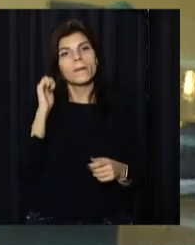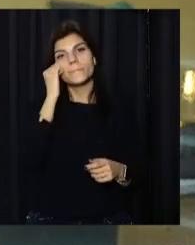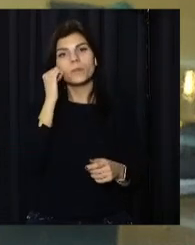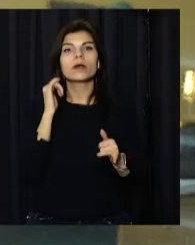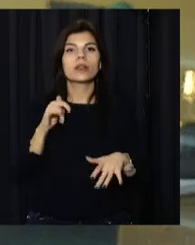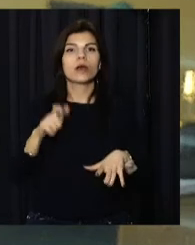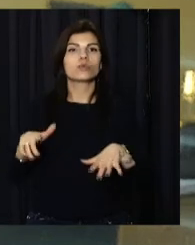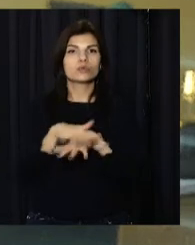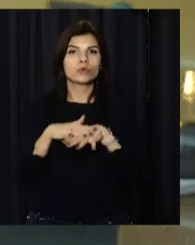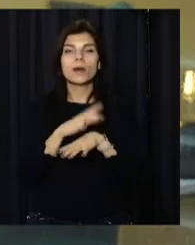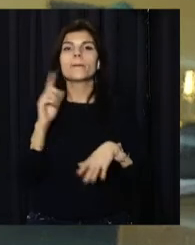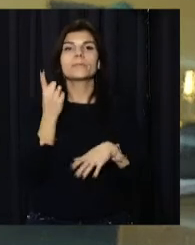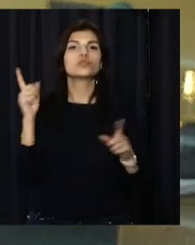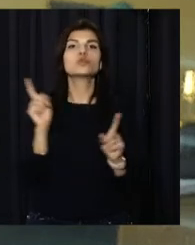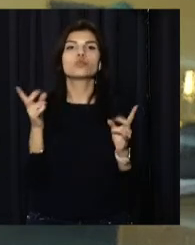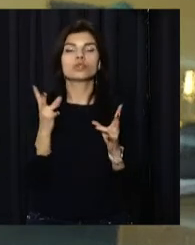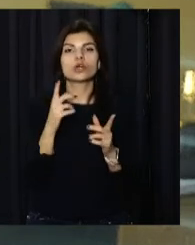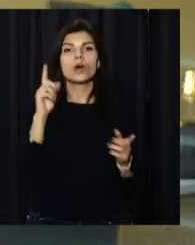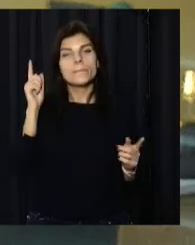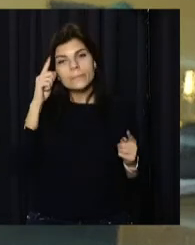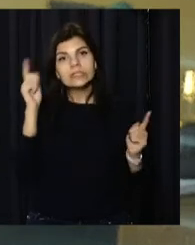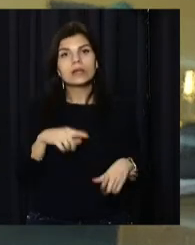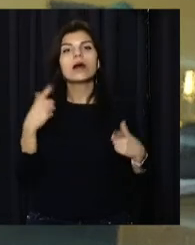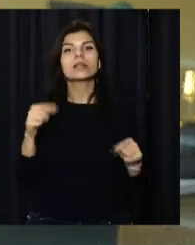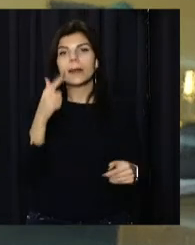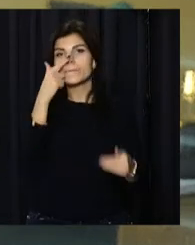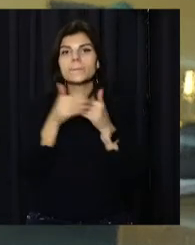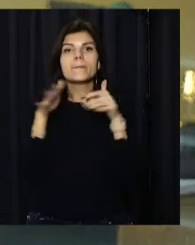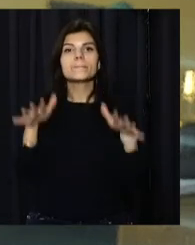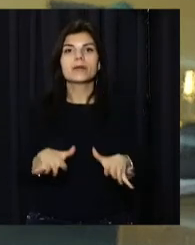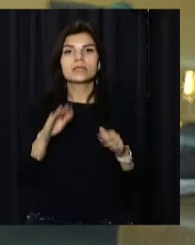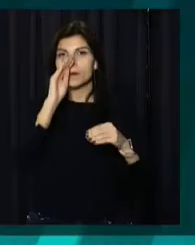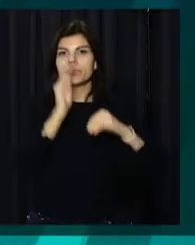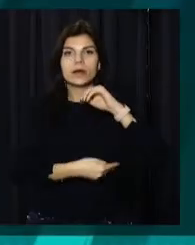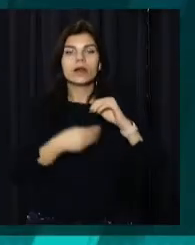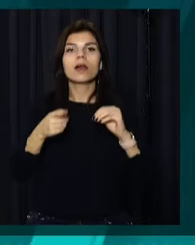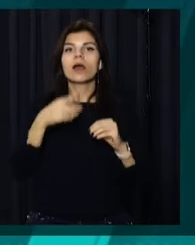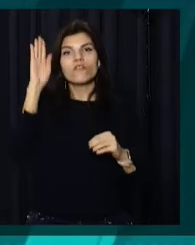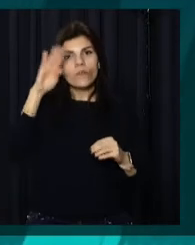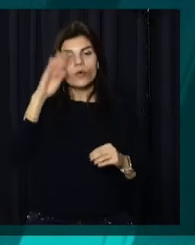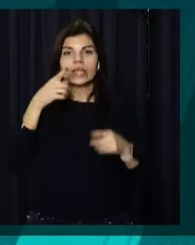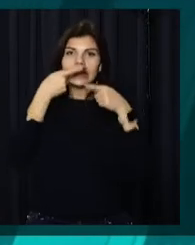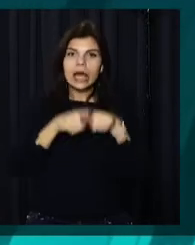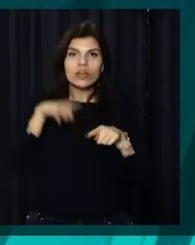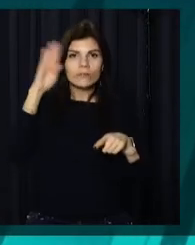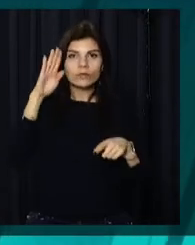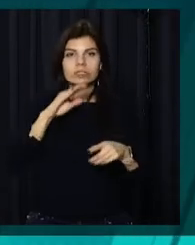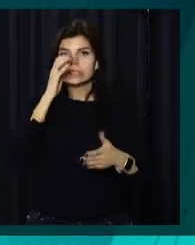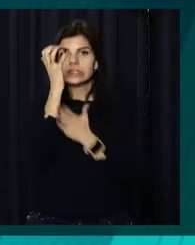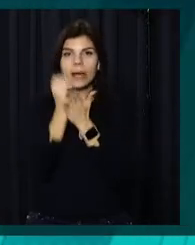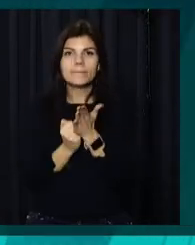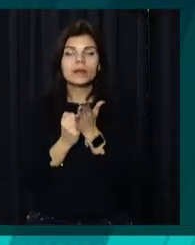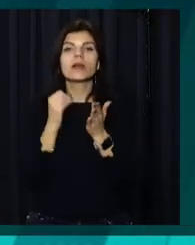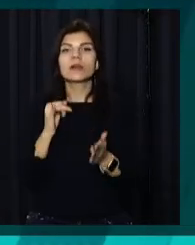для населення. Найперше, треба чітко знати, де найближче укриття. Зробити запаси питної та технічної води і продуктів